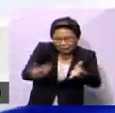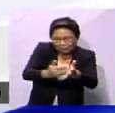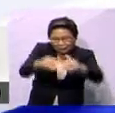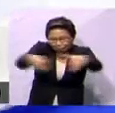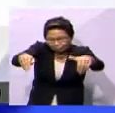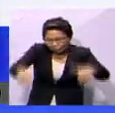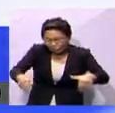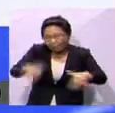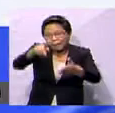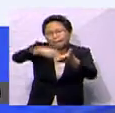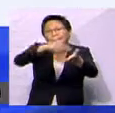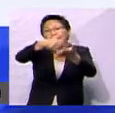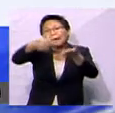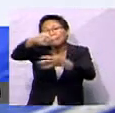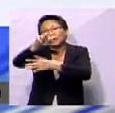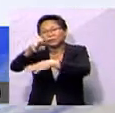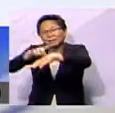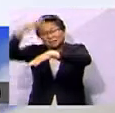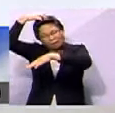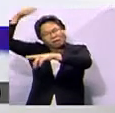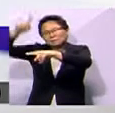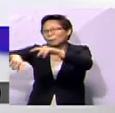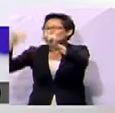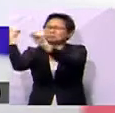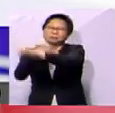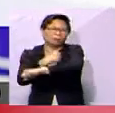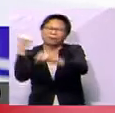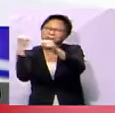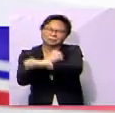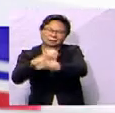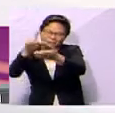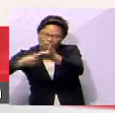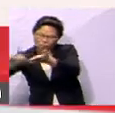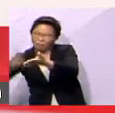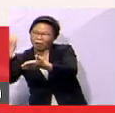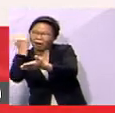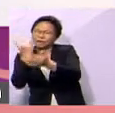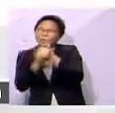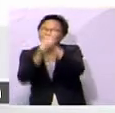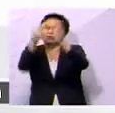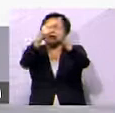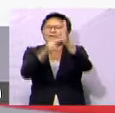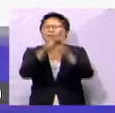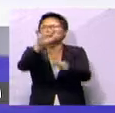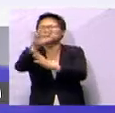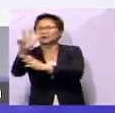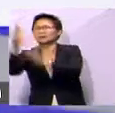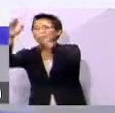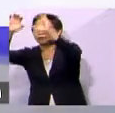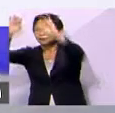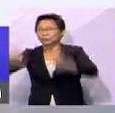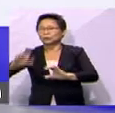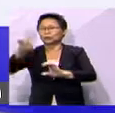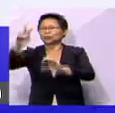persempadanan pilihan raya di negeri itu tidak boleh dicabar melalui semakan kehakiman mengikut Aturan 53 Kaedah